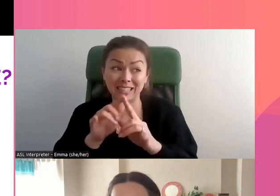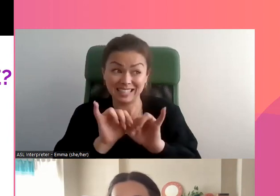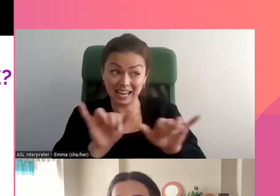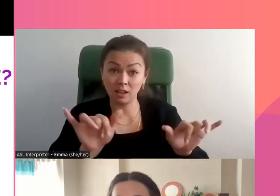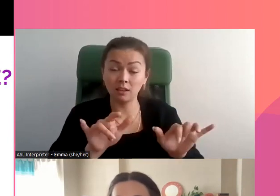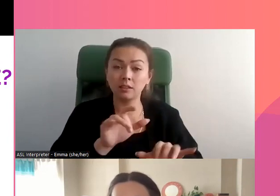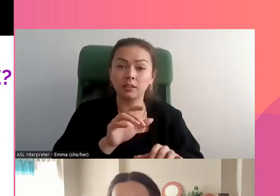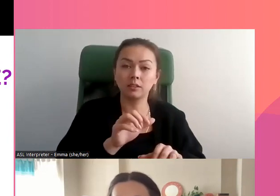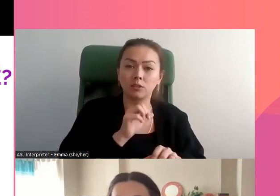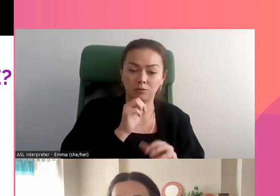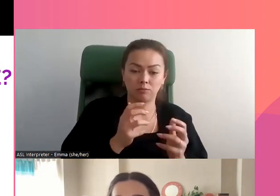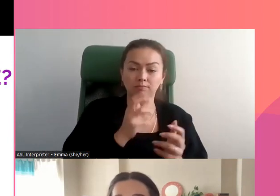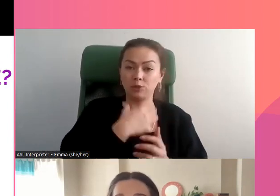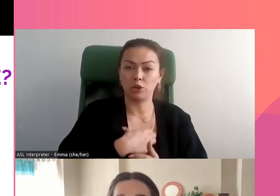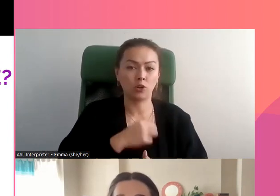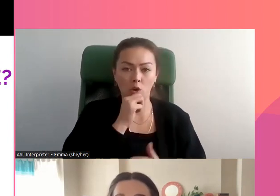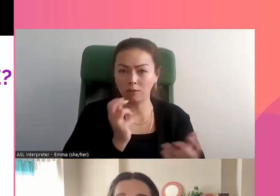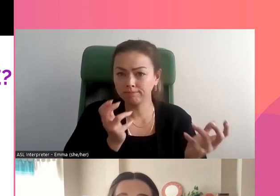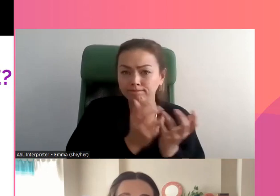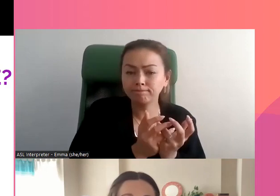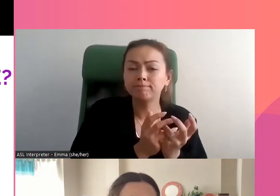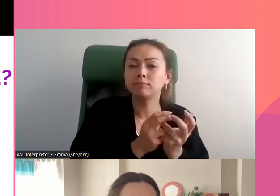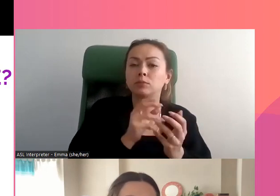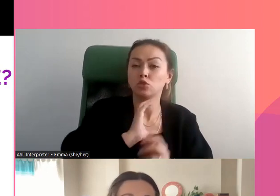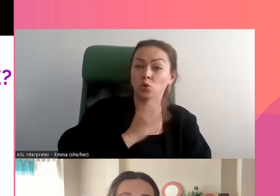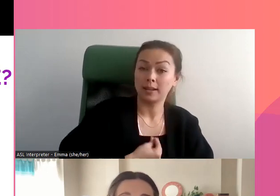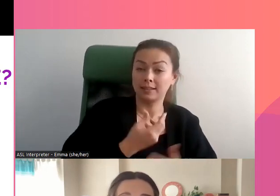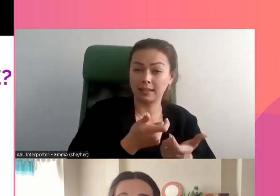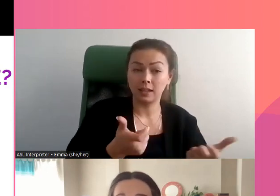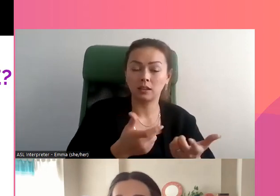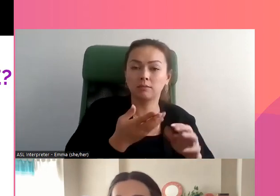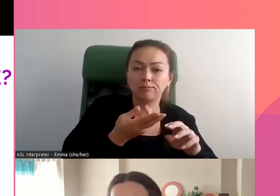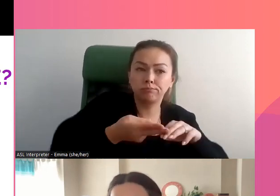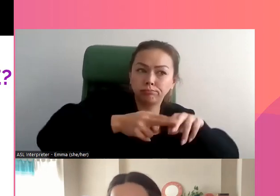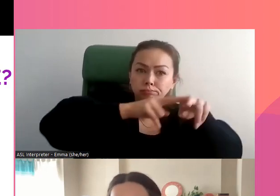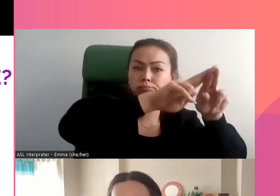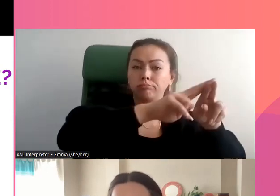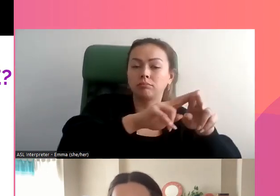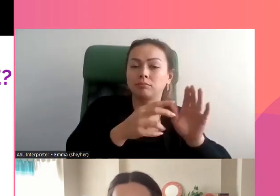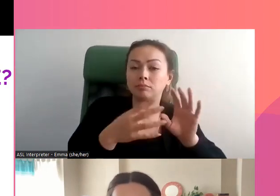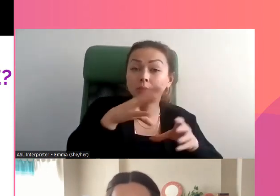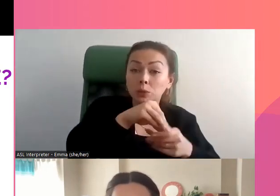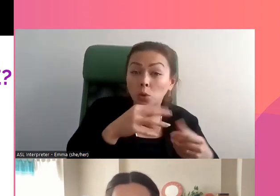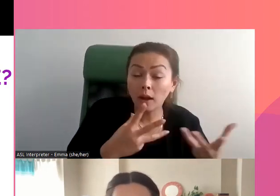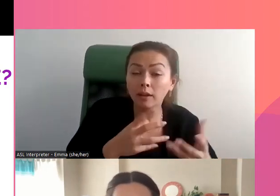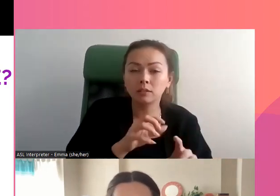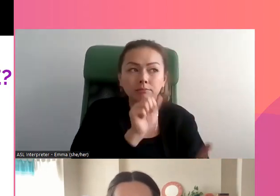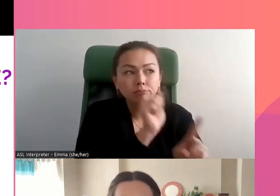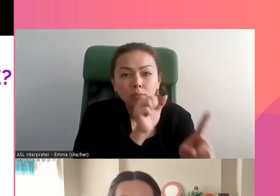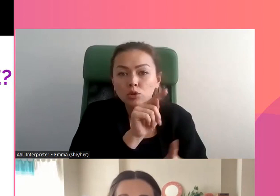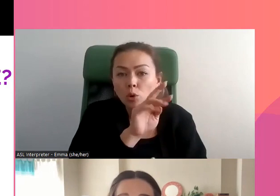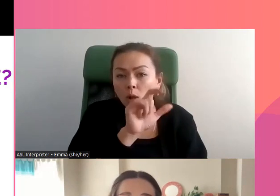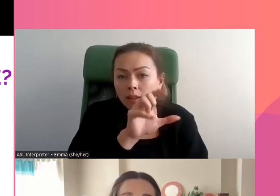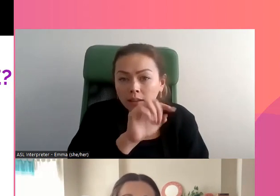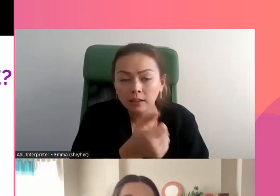genres non conformes connaissent la violence sexuelle facilitée par la technologie de façon de